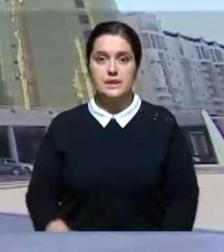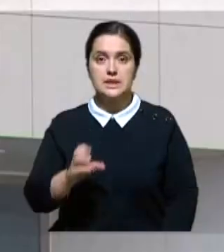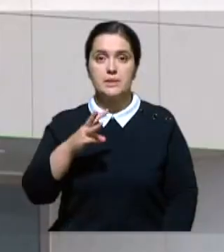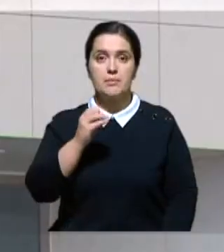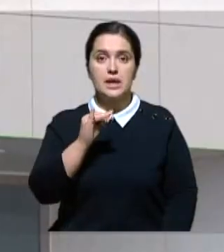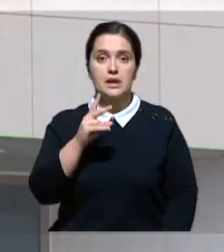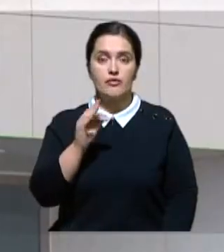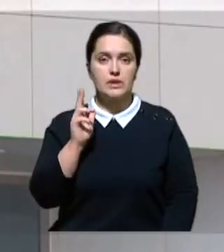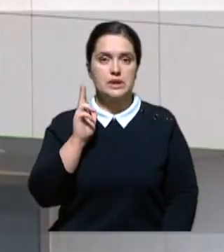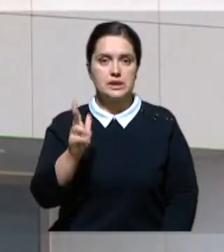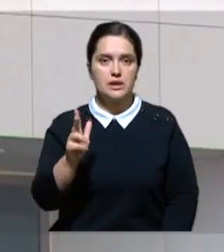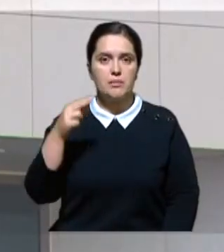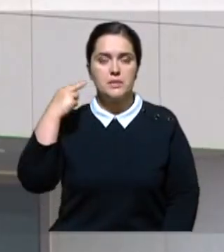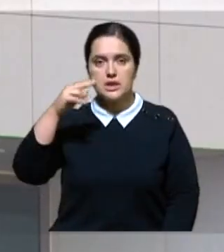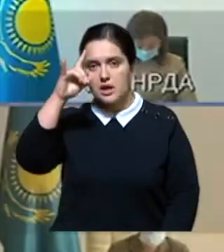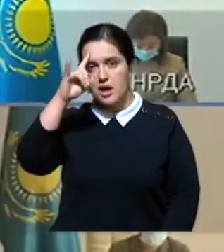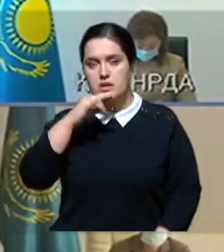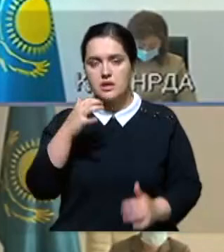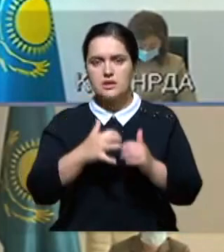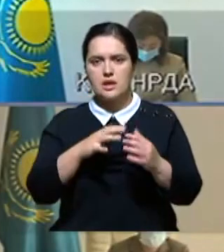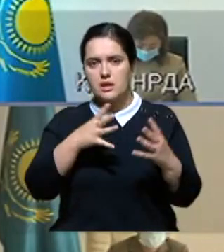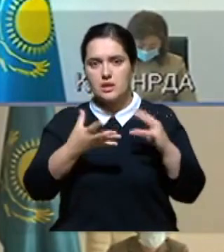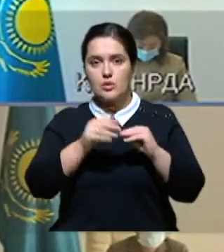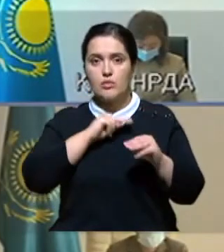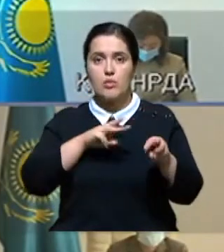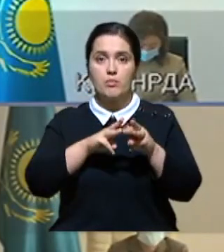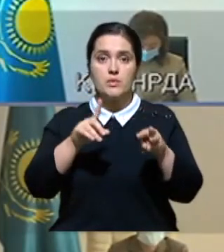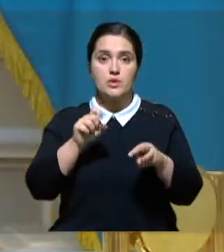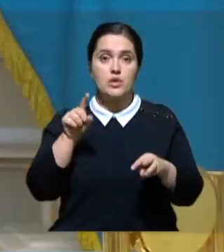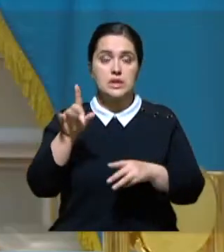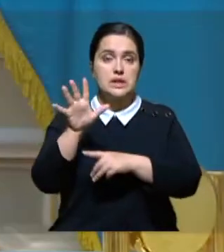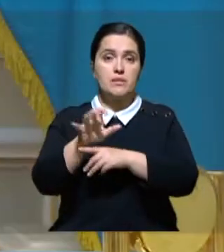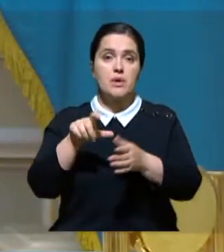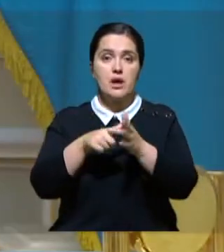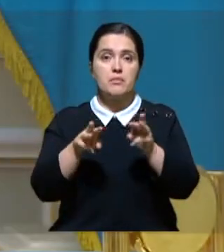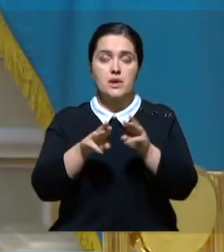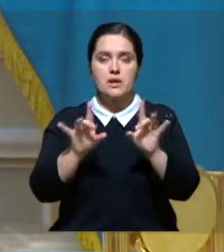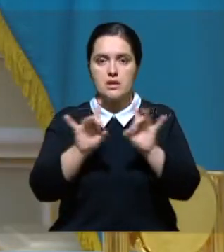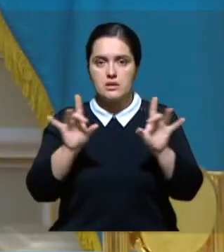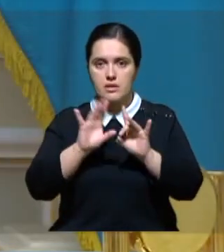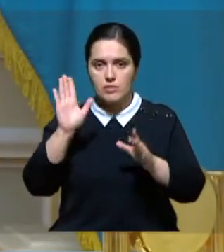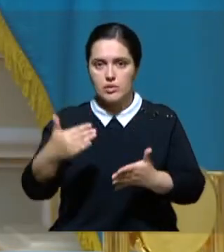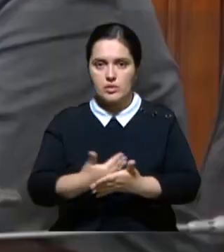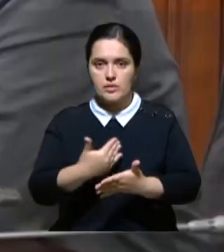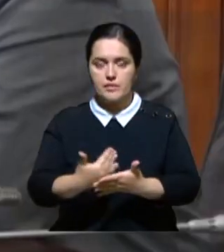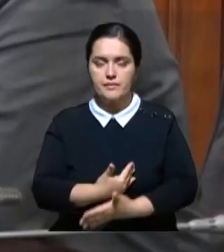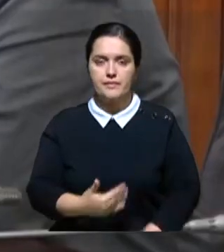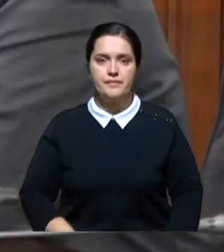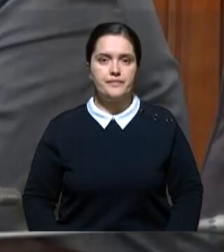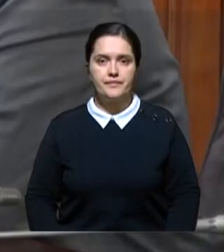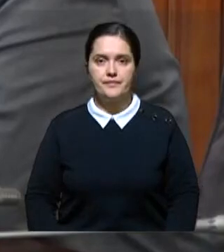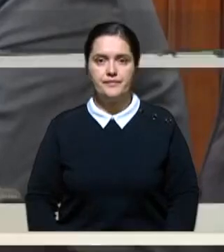Смаилов, три. Президент Казахстана средне оценил работу правительства, за что он раскритиковал кабинет министров. Расскажем.